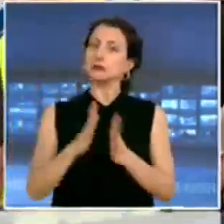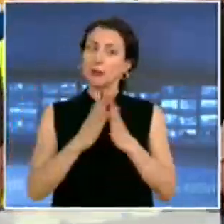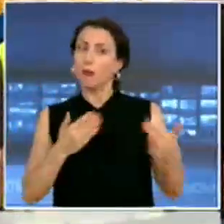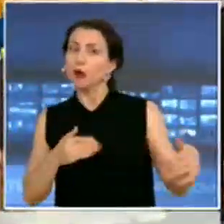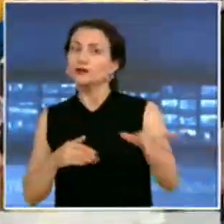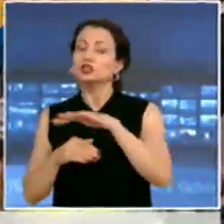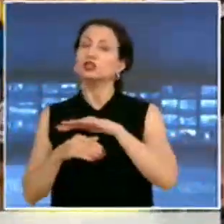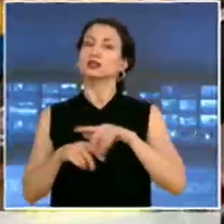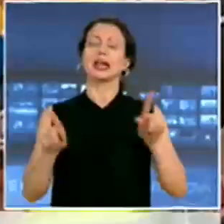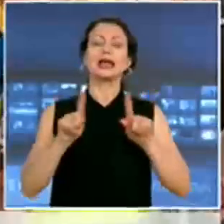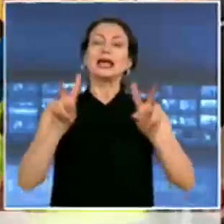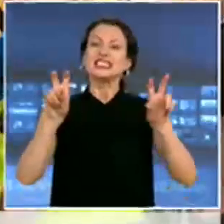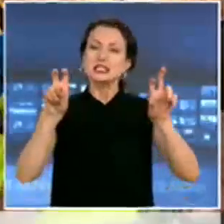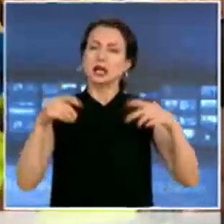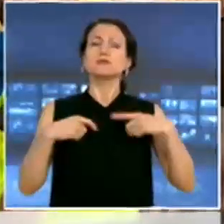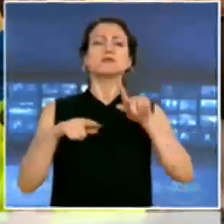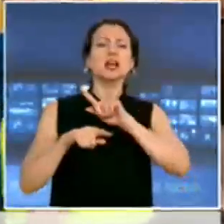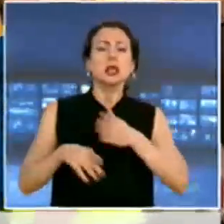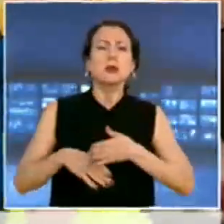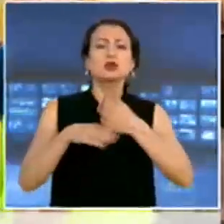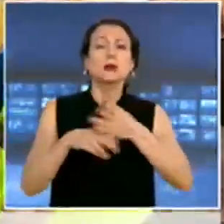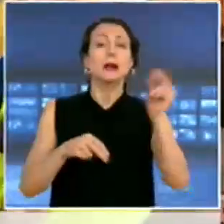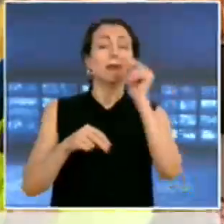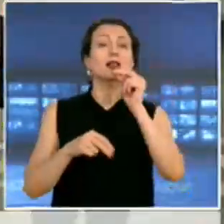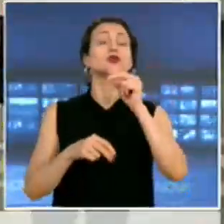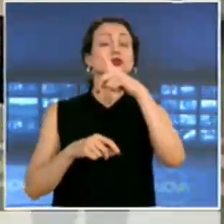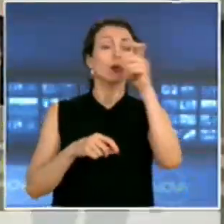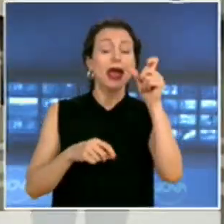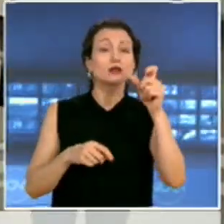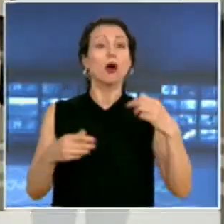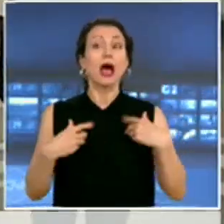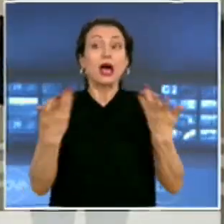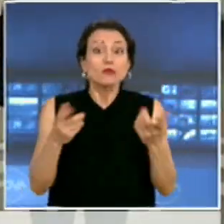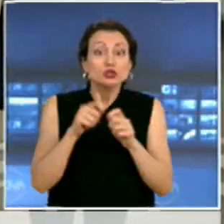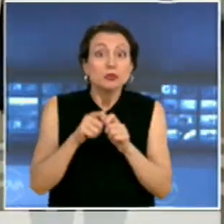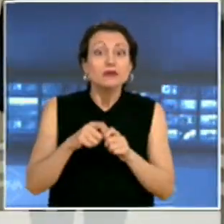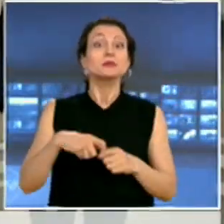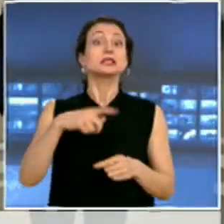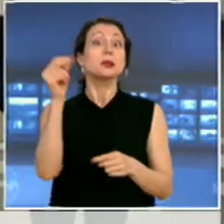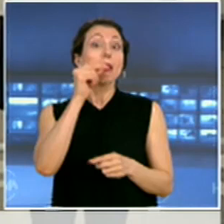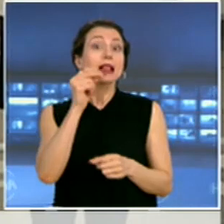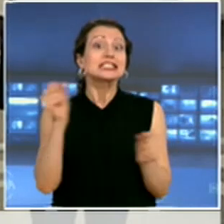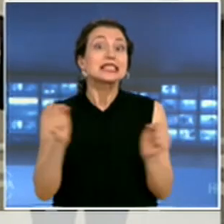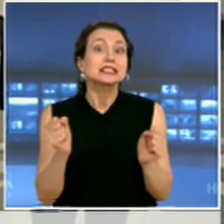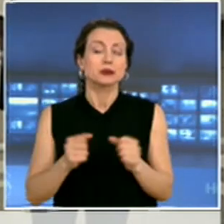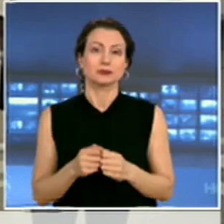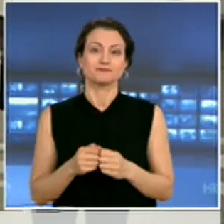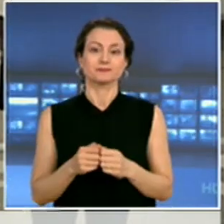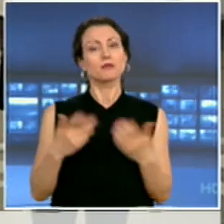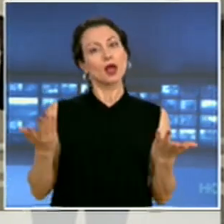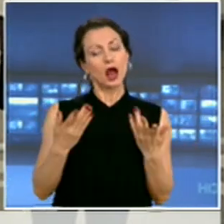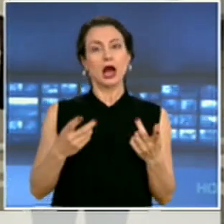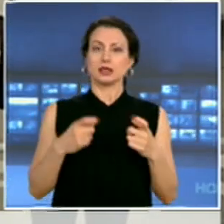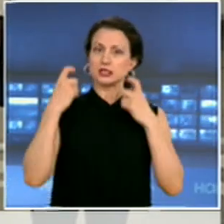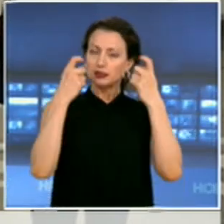подкрепим проекта Българско лято, а какво ще направим с българската зима. Нека да мислим за това, не просто как да подкрепяме